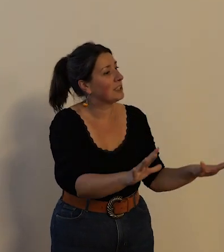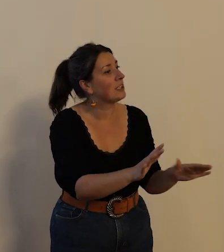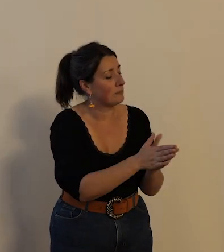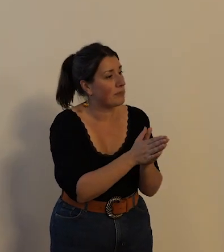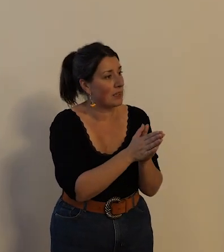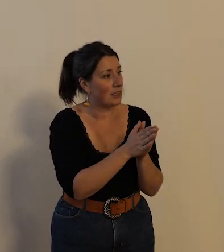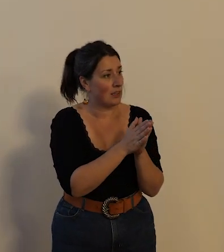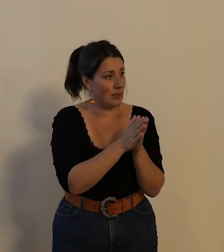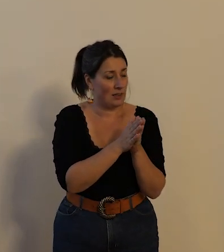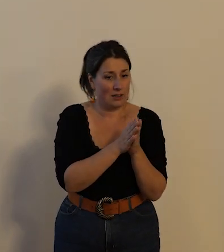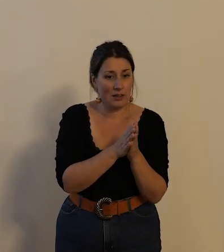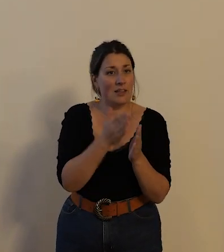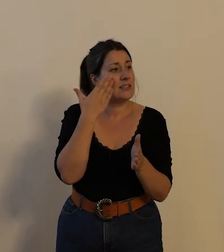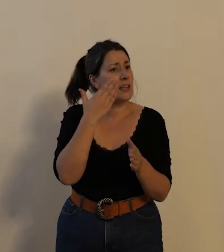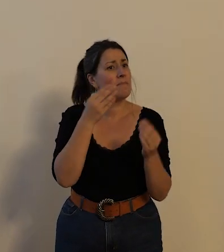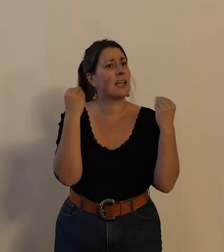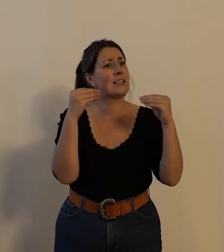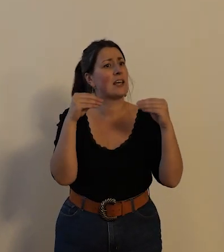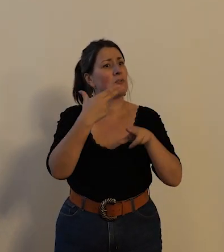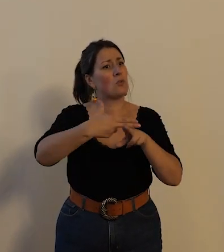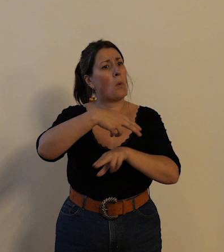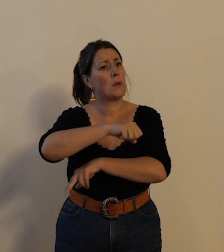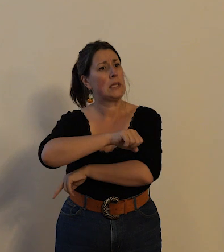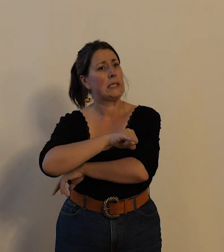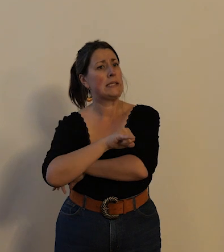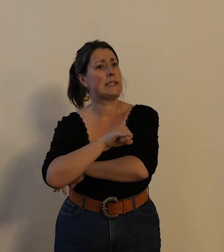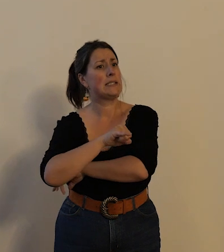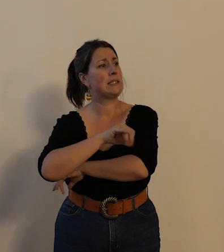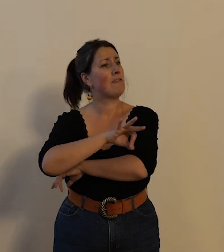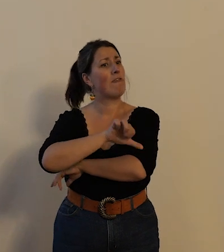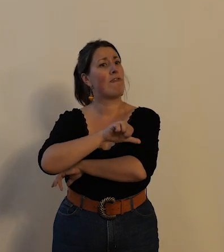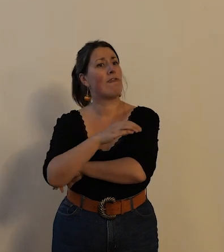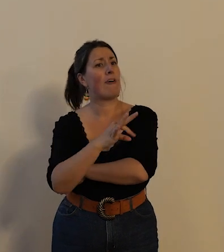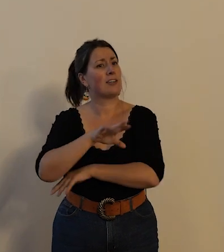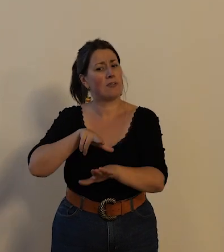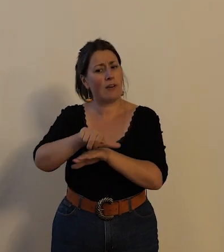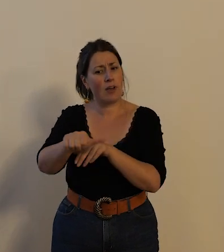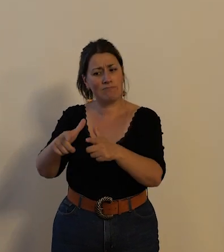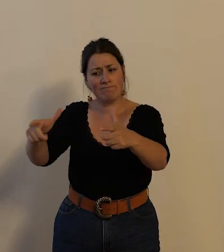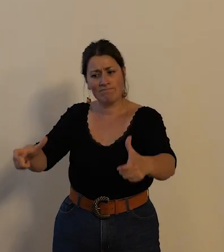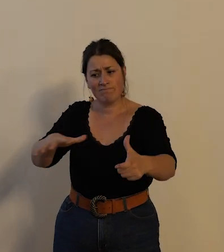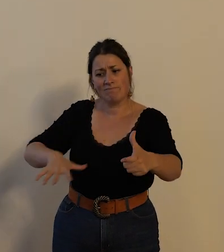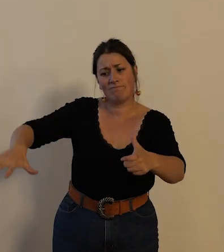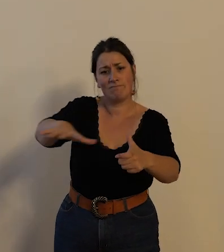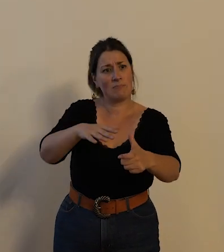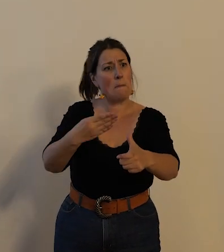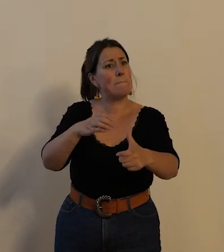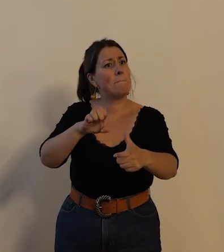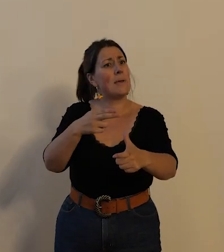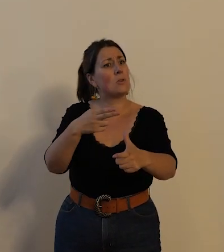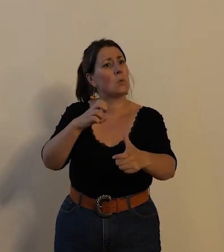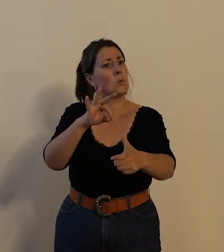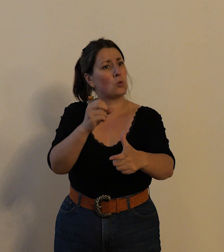la maison Sifac va s'installer sur la zone du Menton et donc